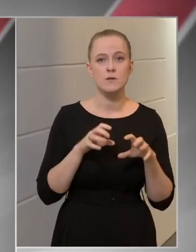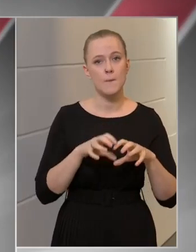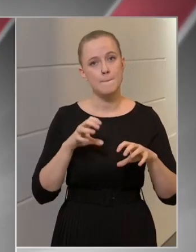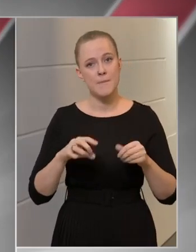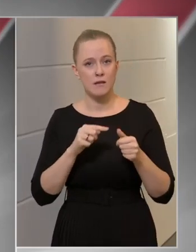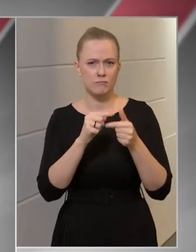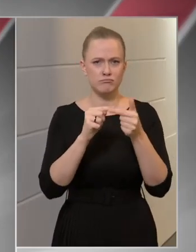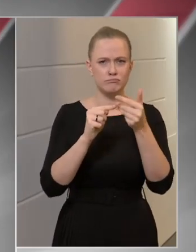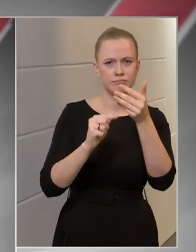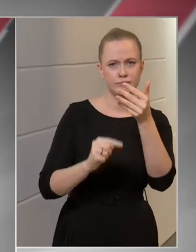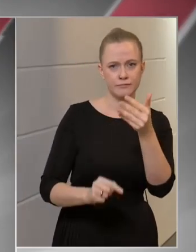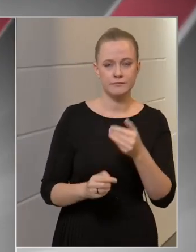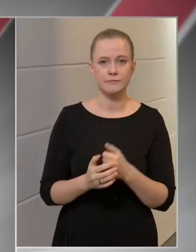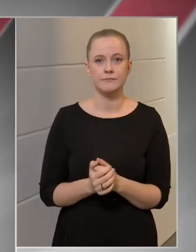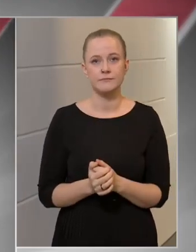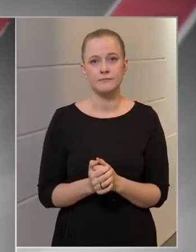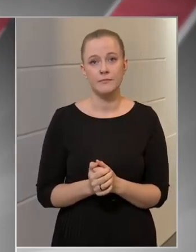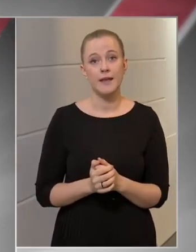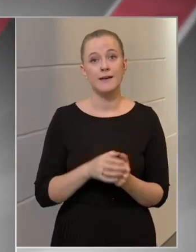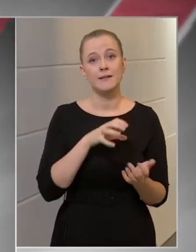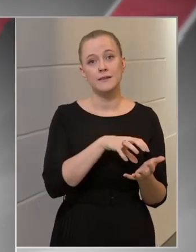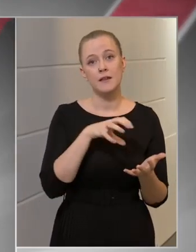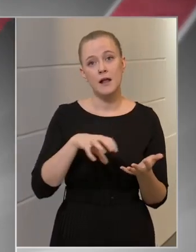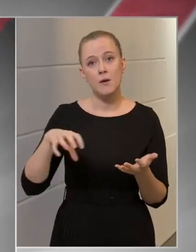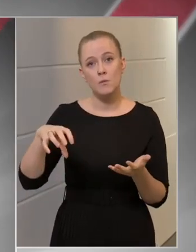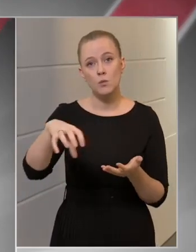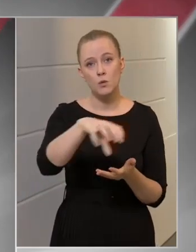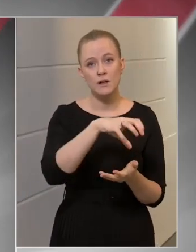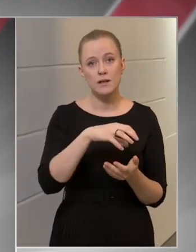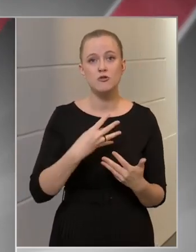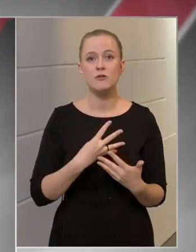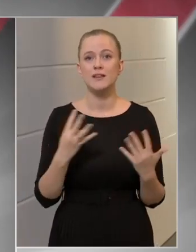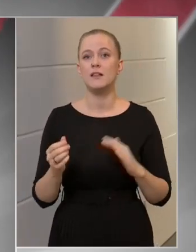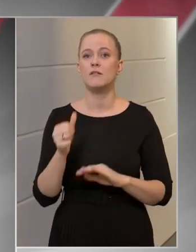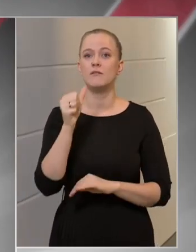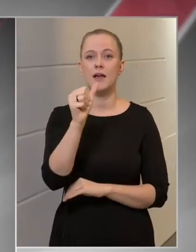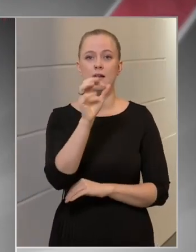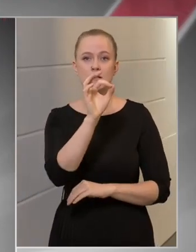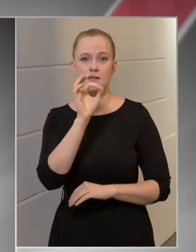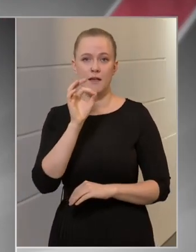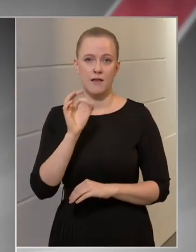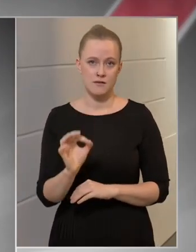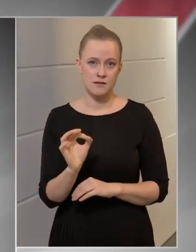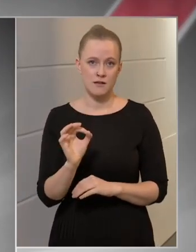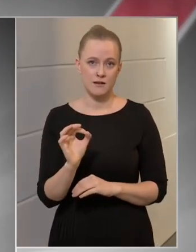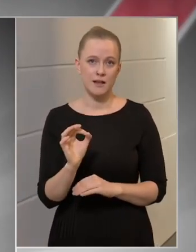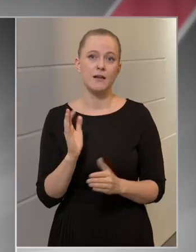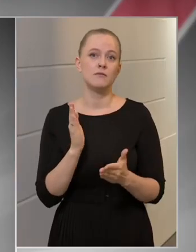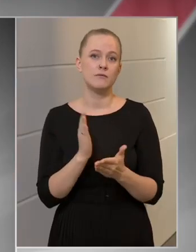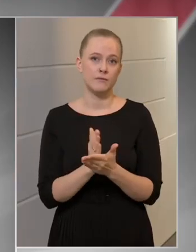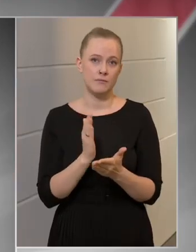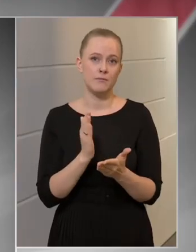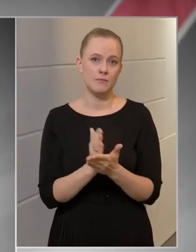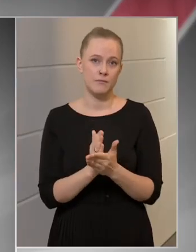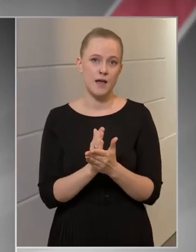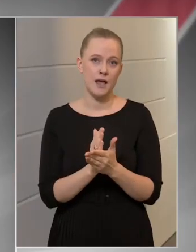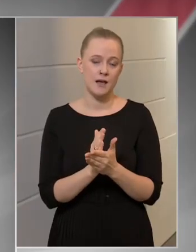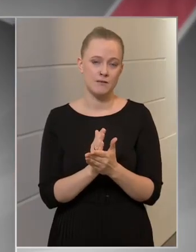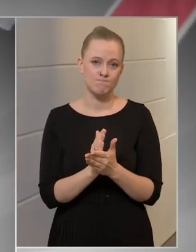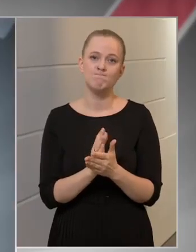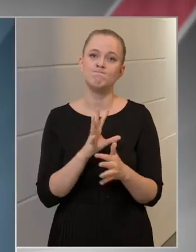sorjában. Településeink 91 százalékában már jelen van